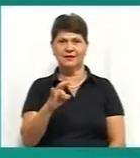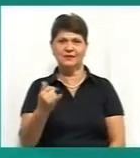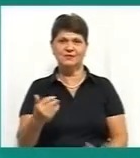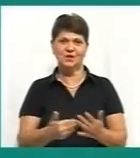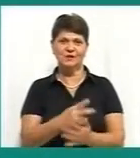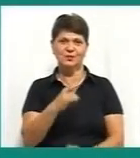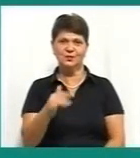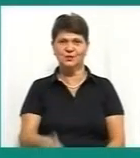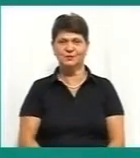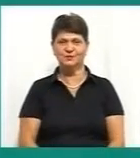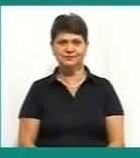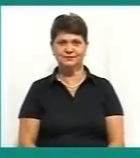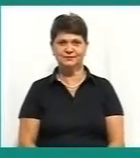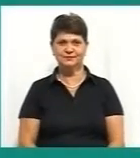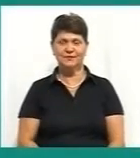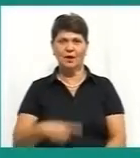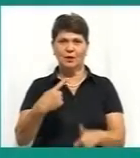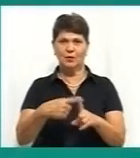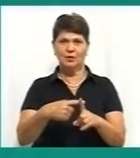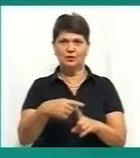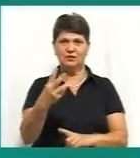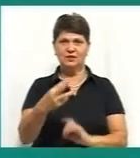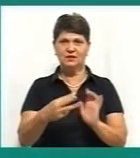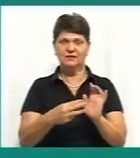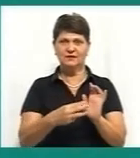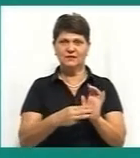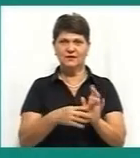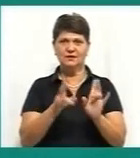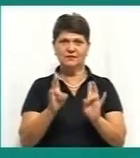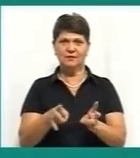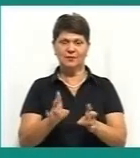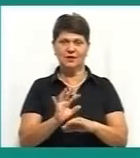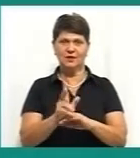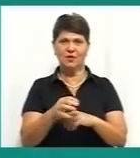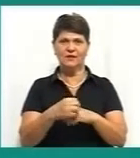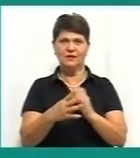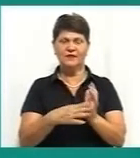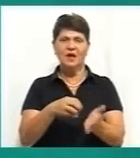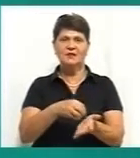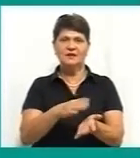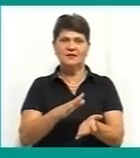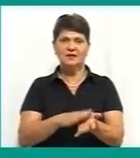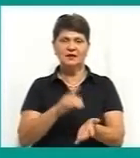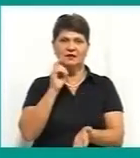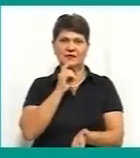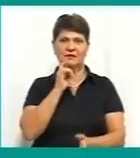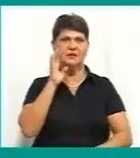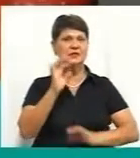Музика Плюс 38 випадків COVID-19 зафіксували на Вінниччині за добу.